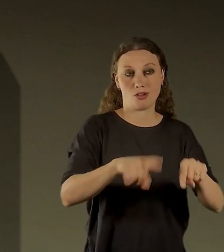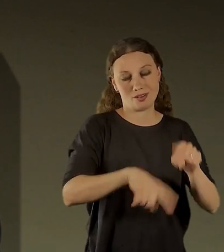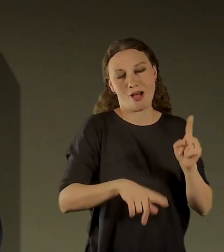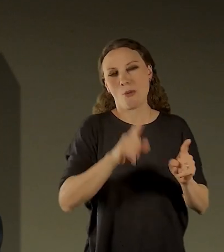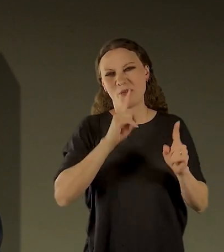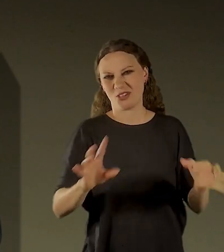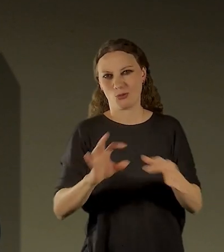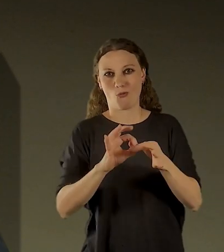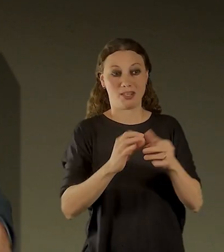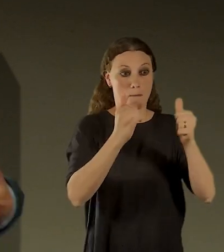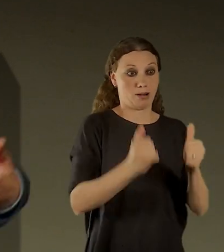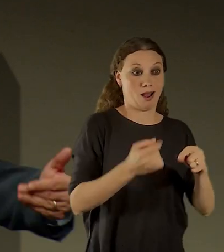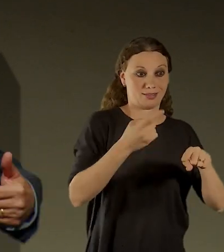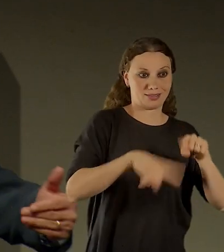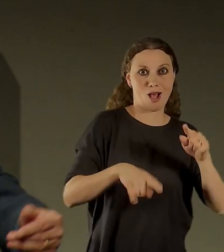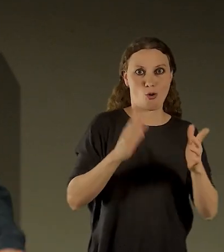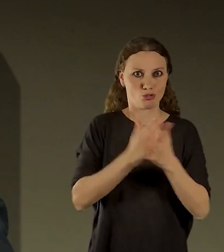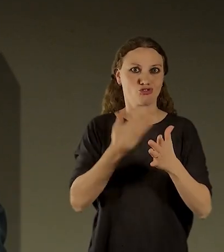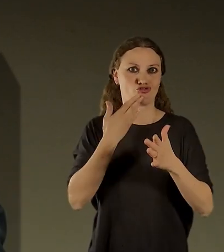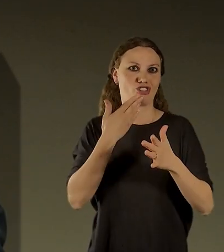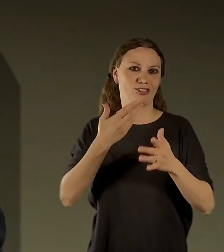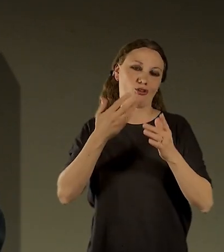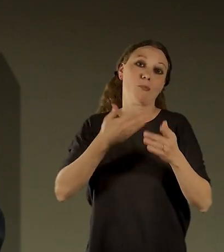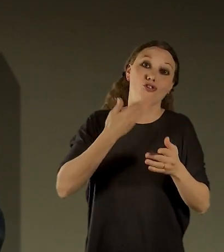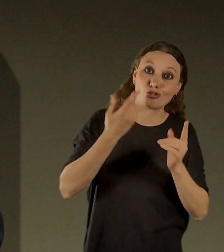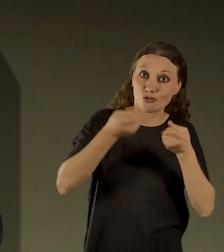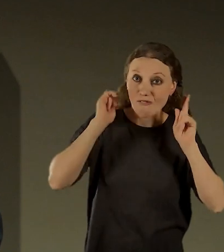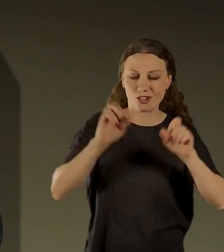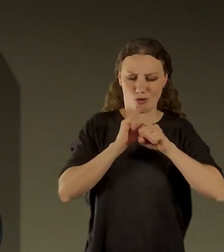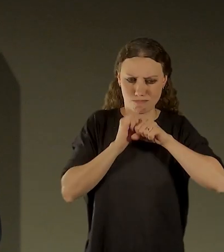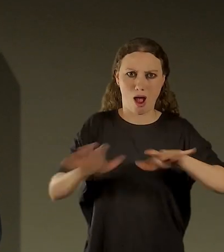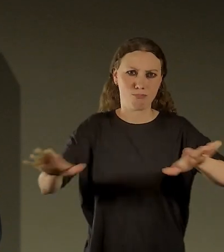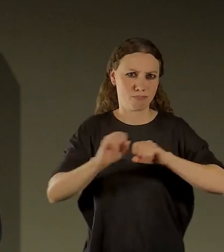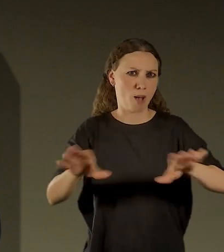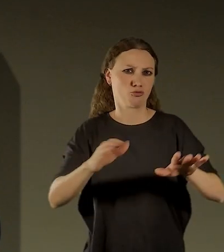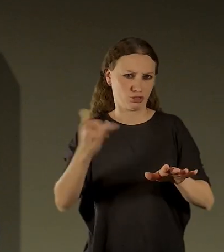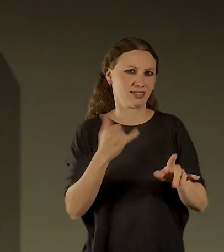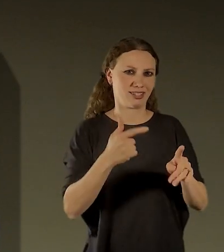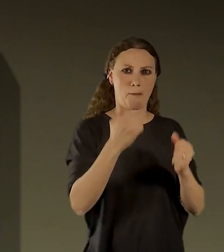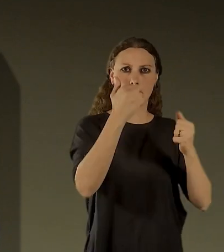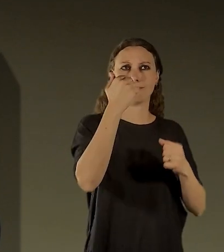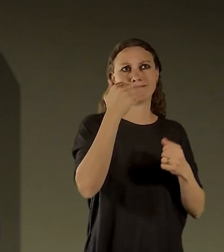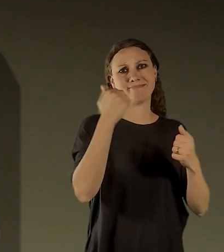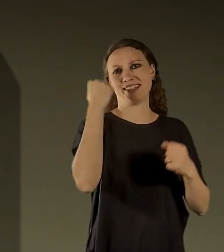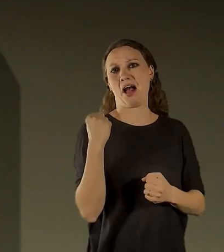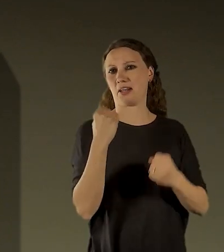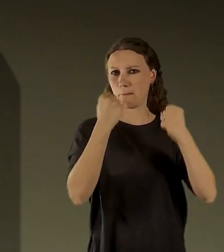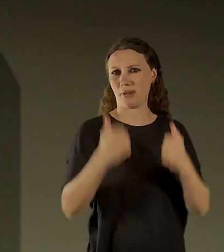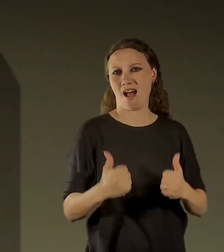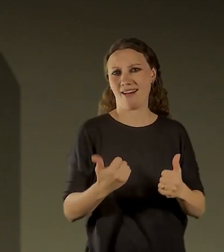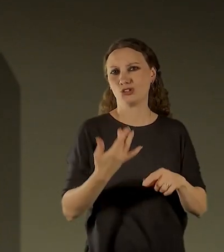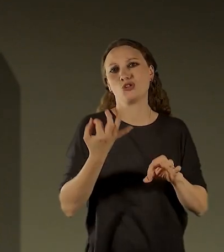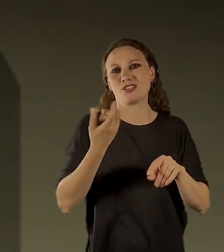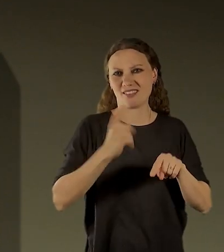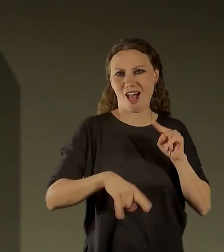vlastně přeneseny ve velké míře i do toho celostátního rozměru, takže je to